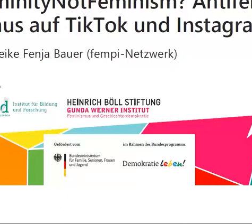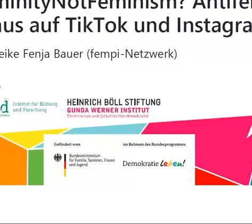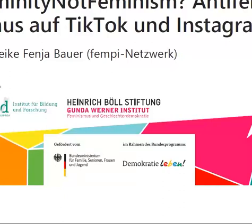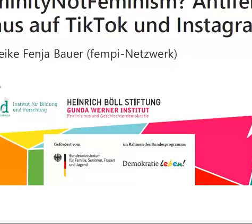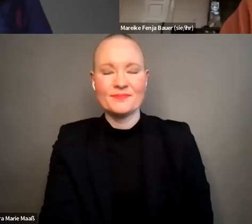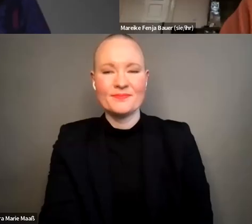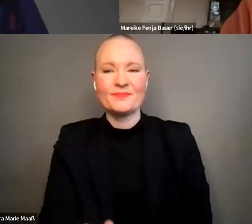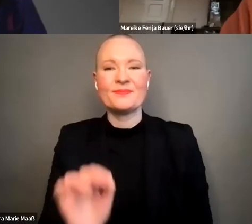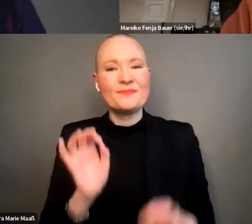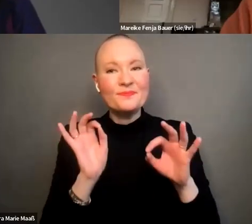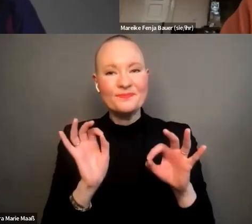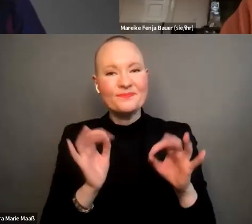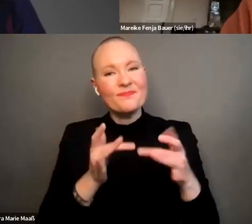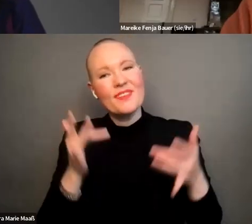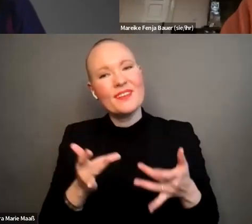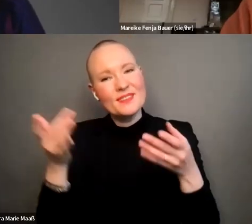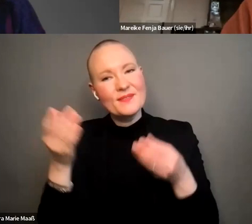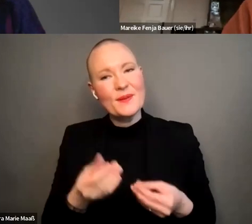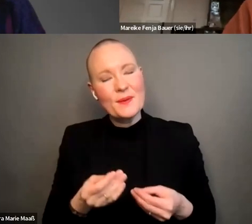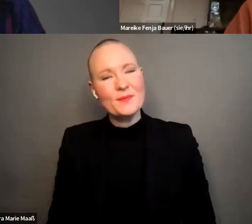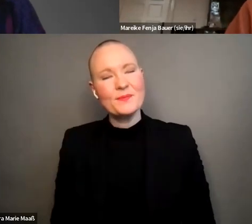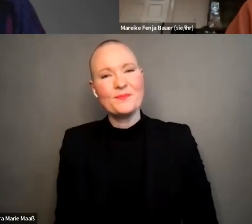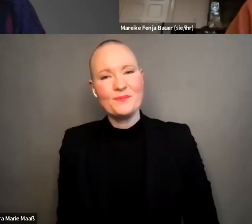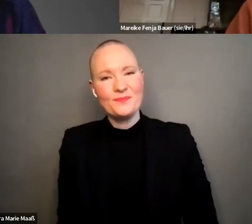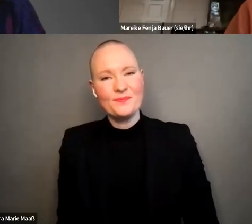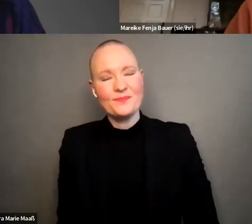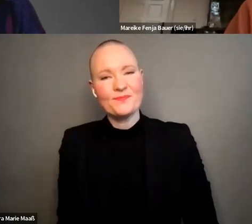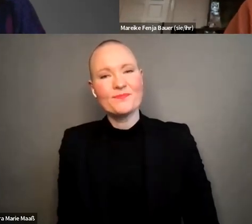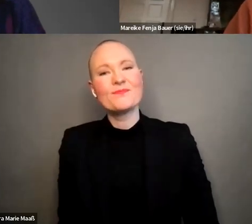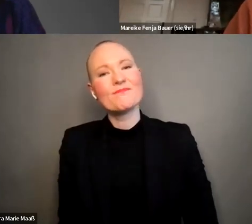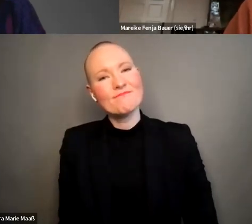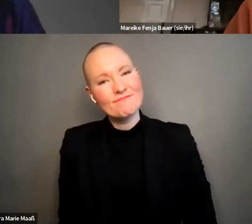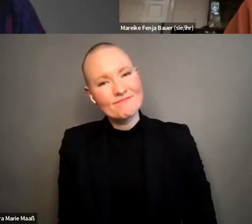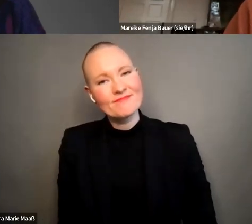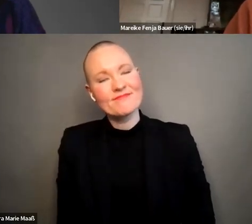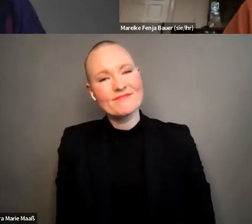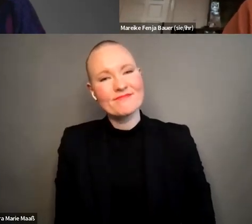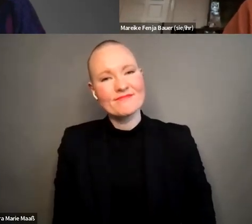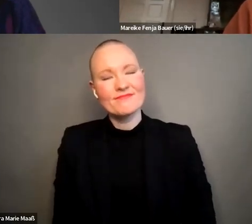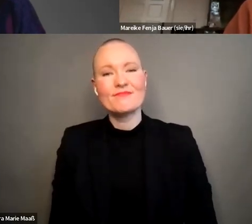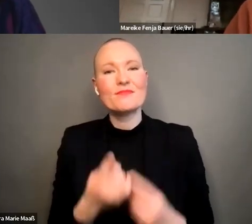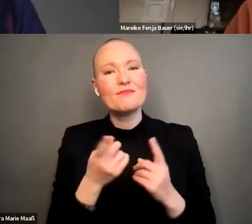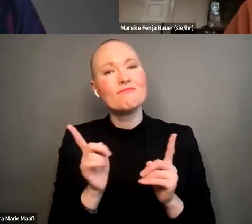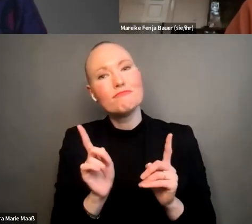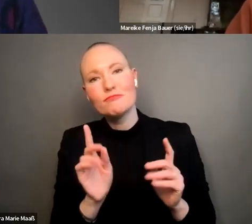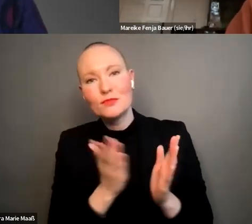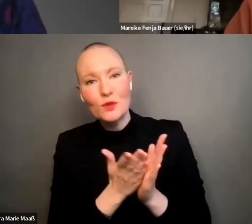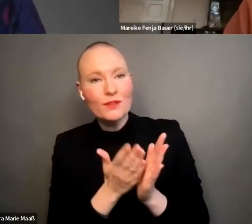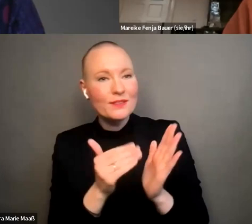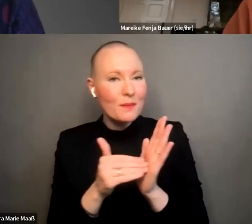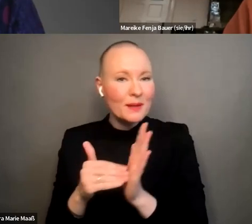herzlich willkommen an alle die da sind zur